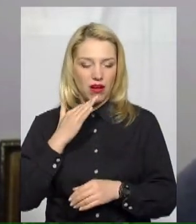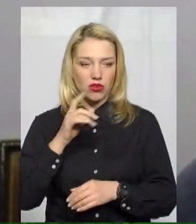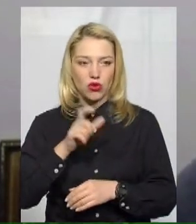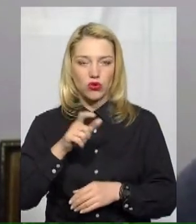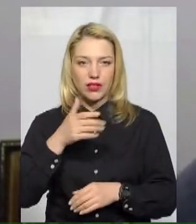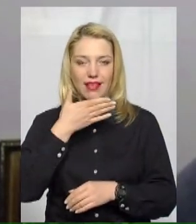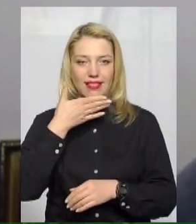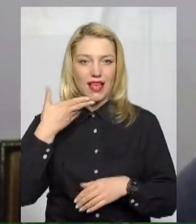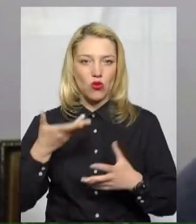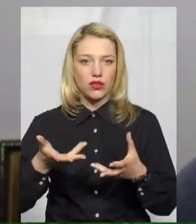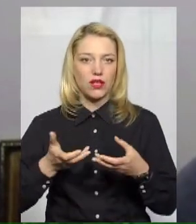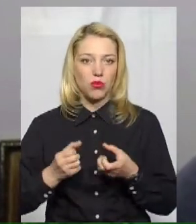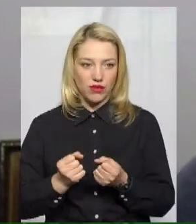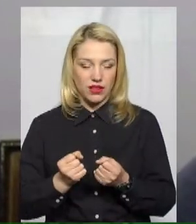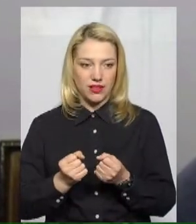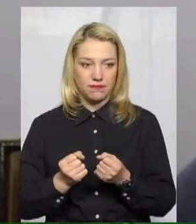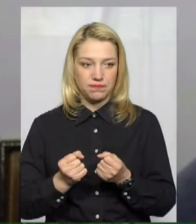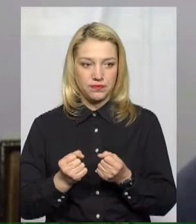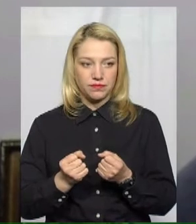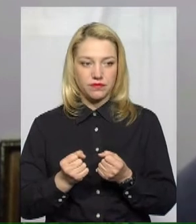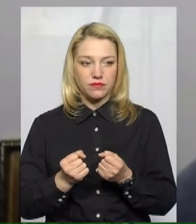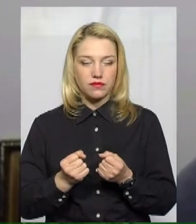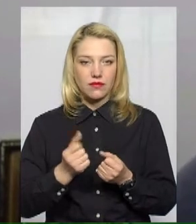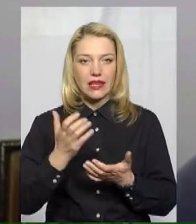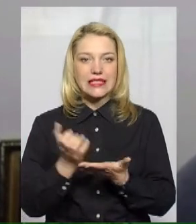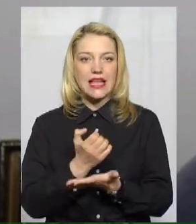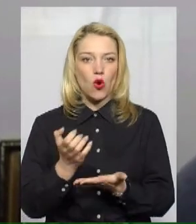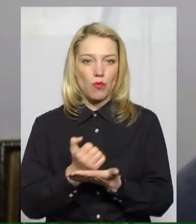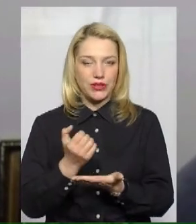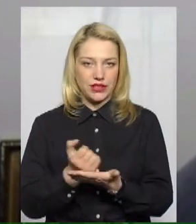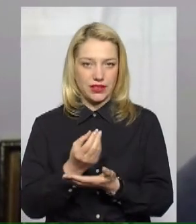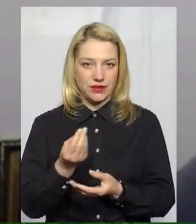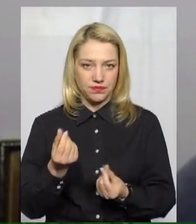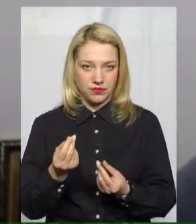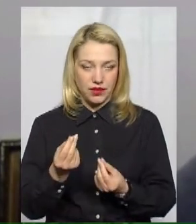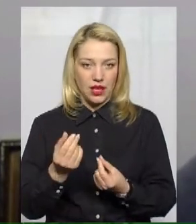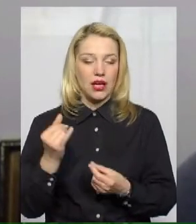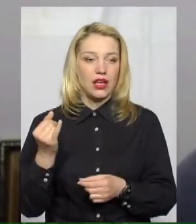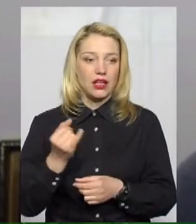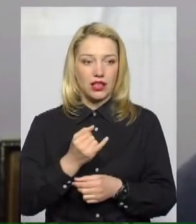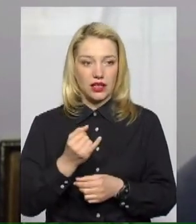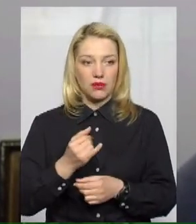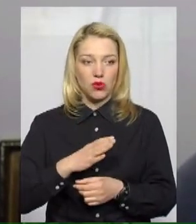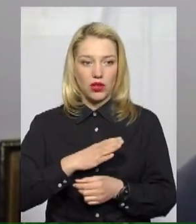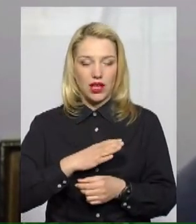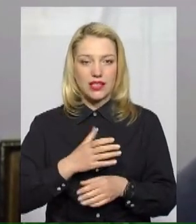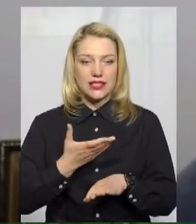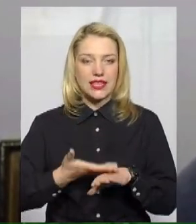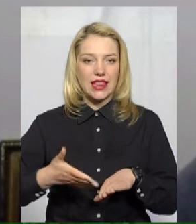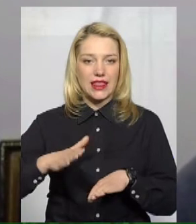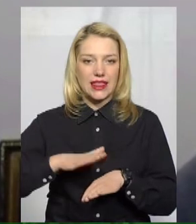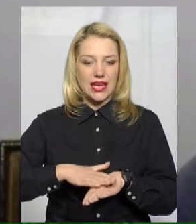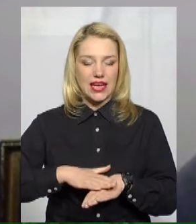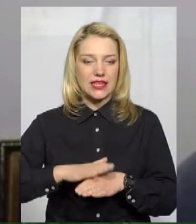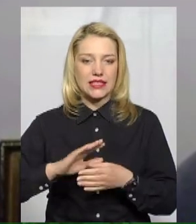отримували певні заробітки. Була складна ситуація щодо